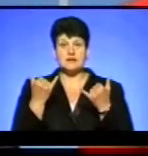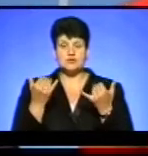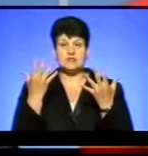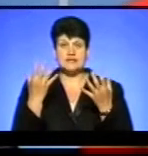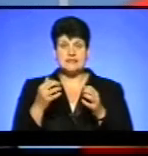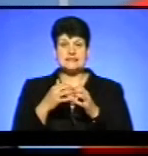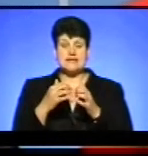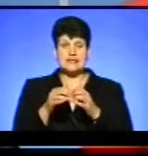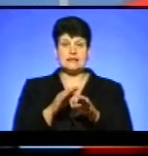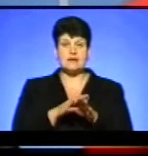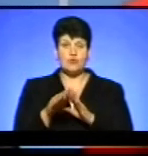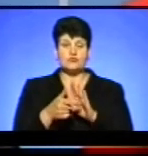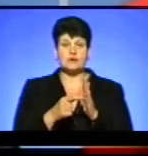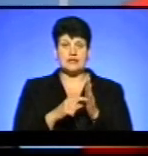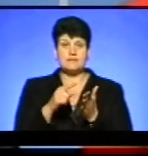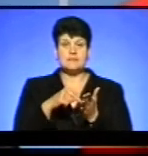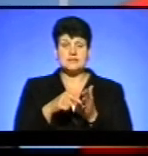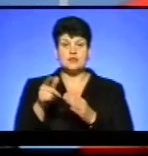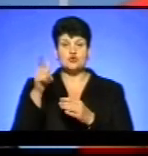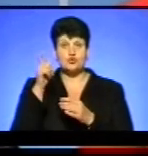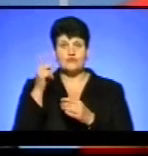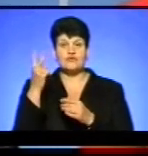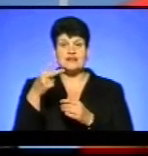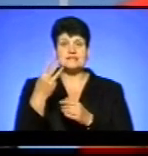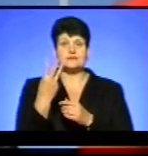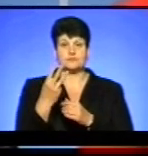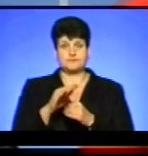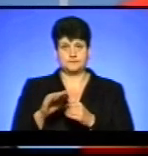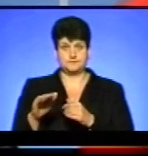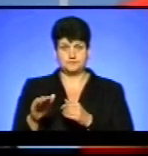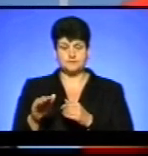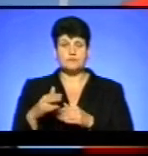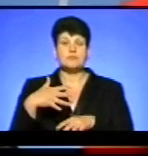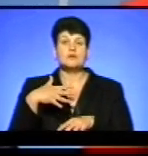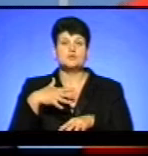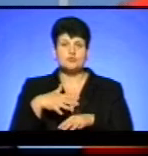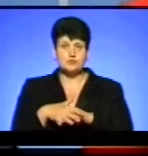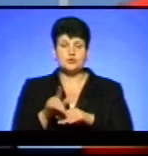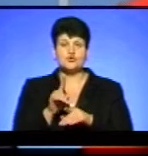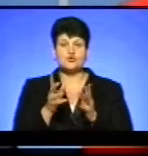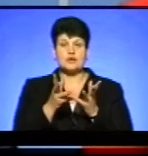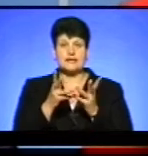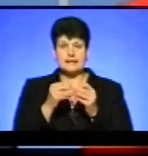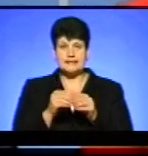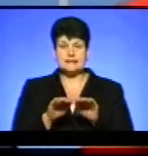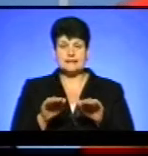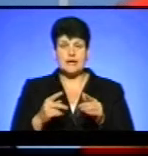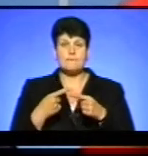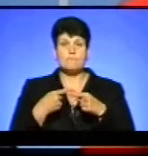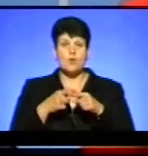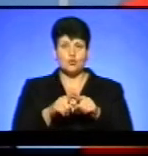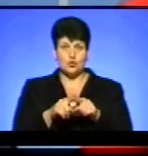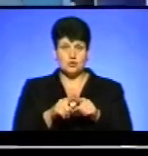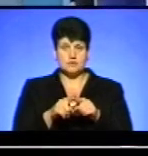наповнюваність класу у місті Чорткові – 23 учні. Зрозуміло, що кількість учнів помножили на